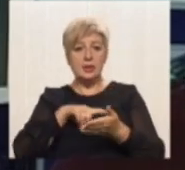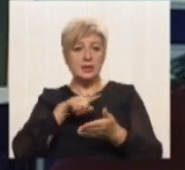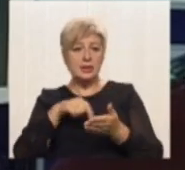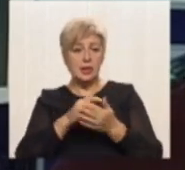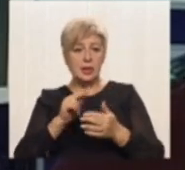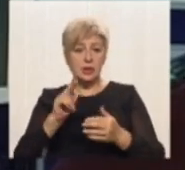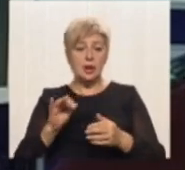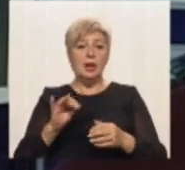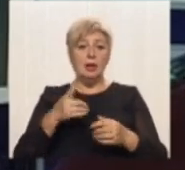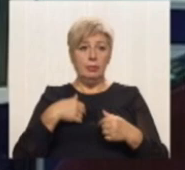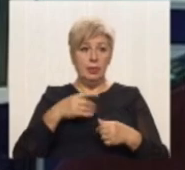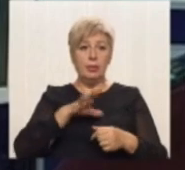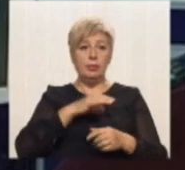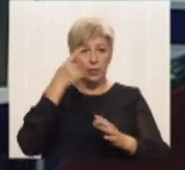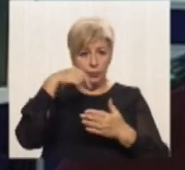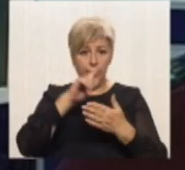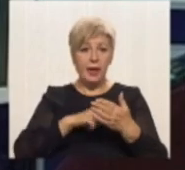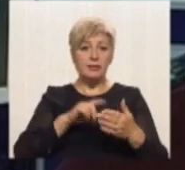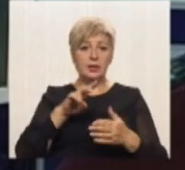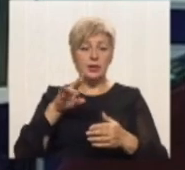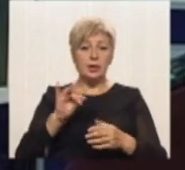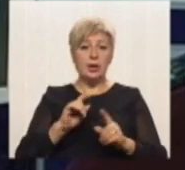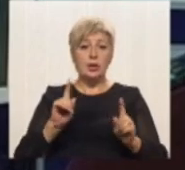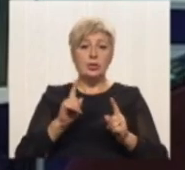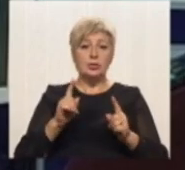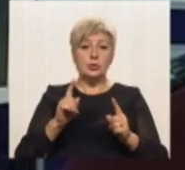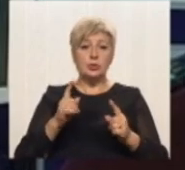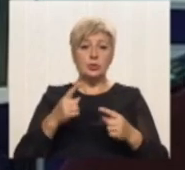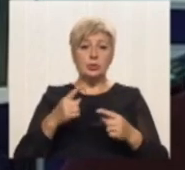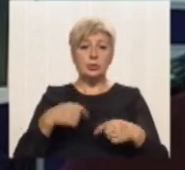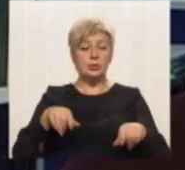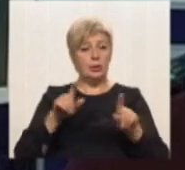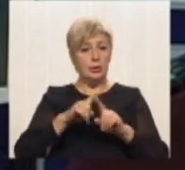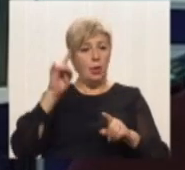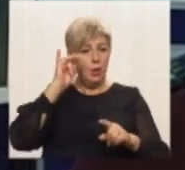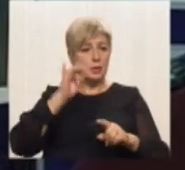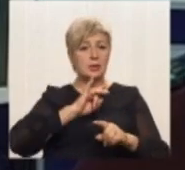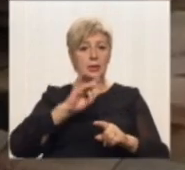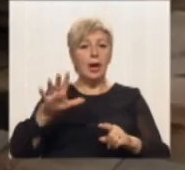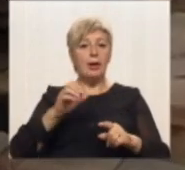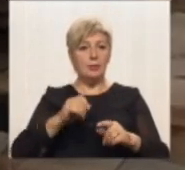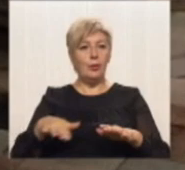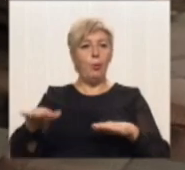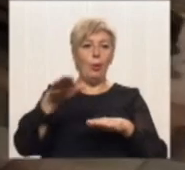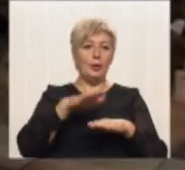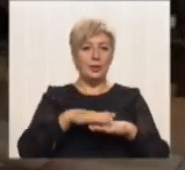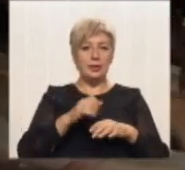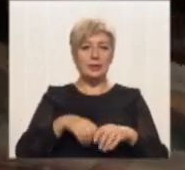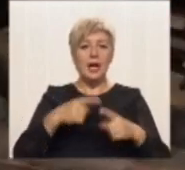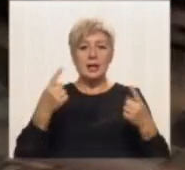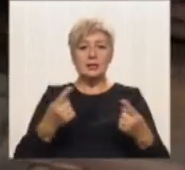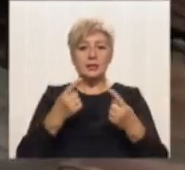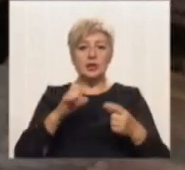Тому були впевнені, що такою певною славою цей станок покриється. Звичайний станок,